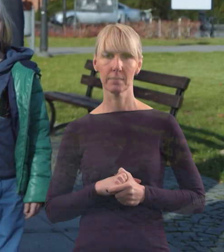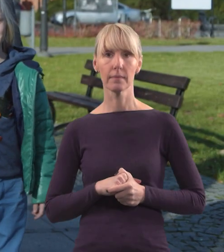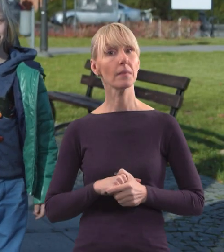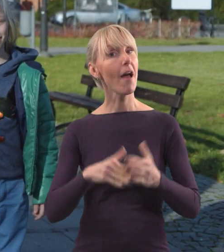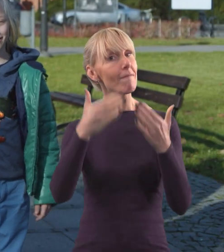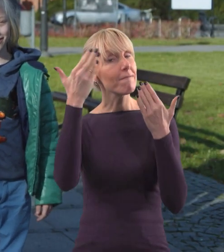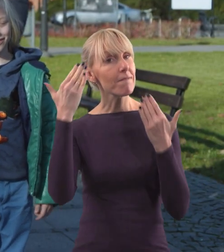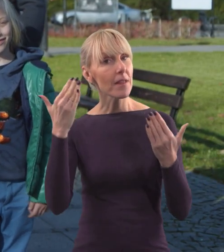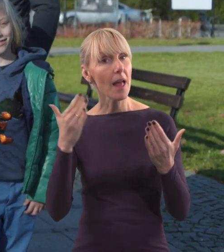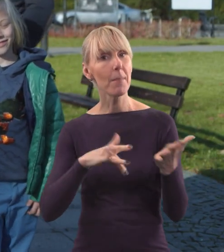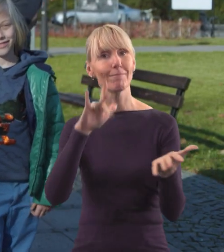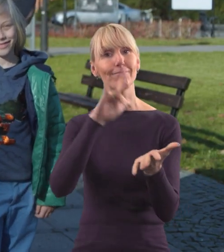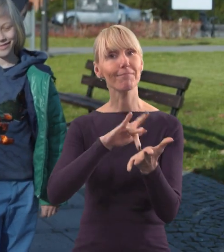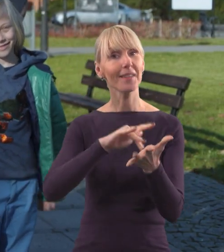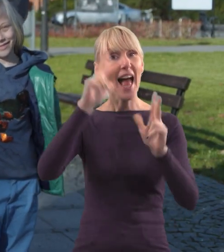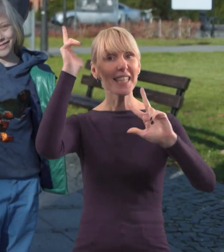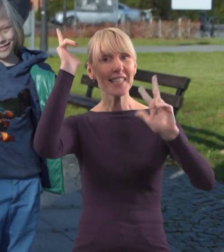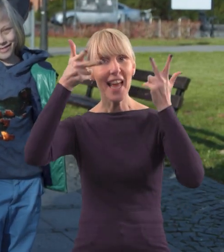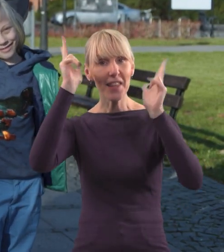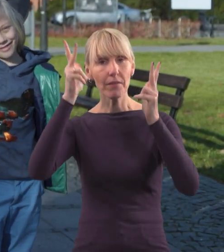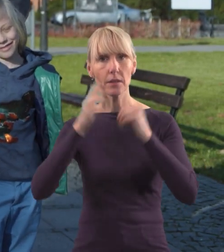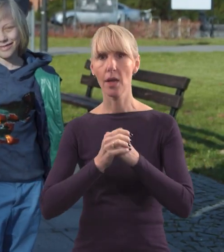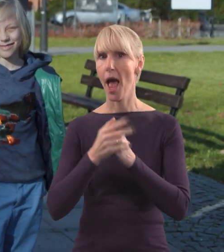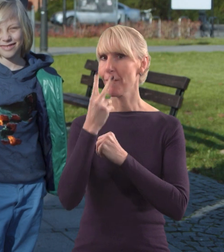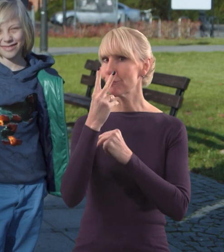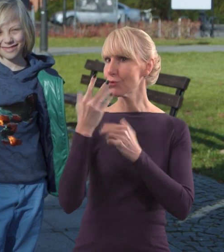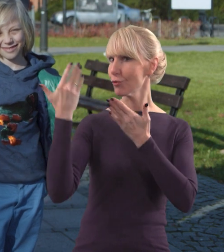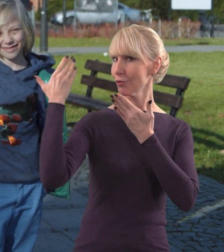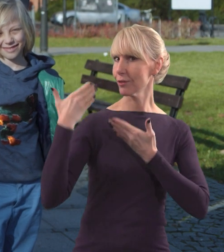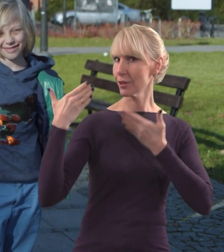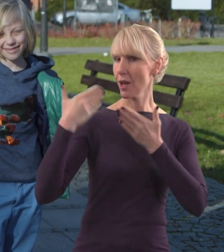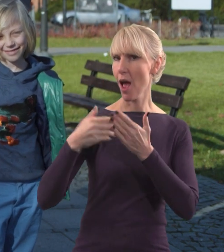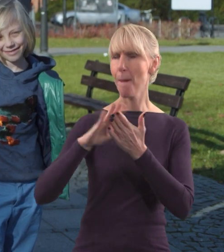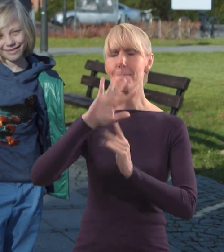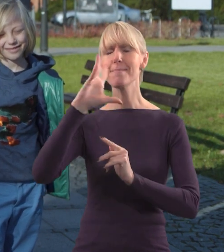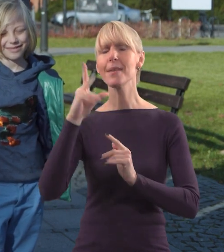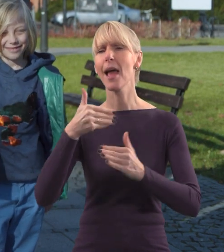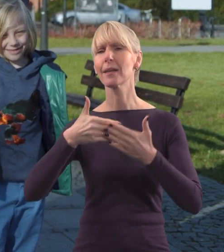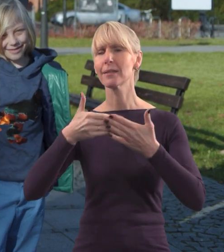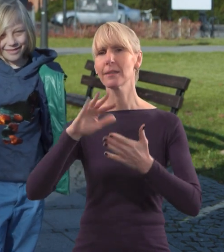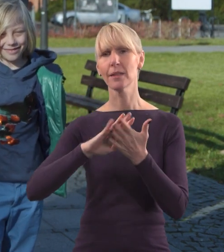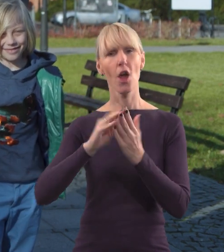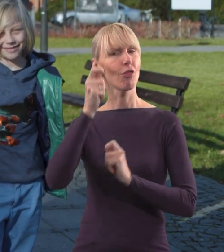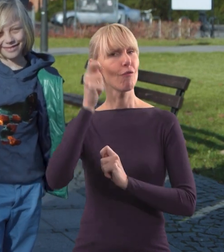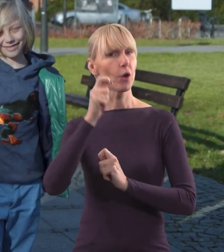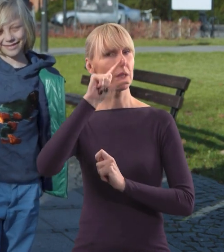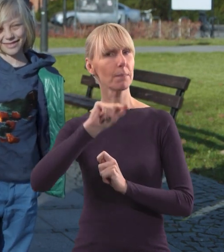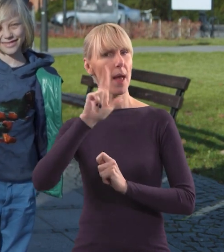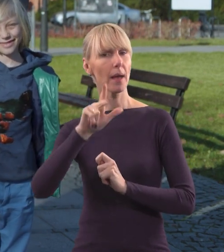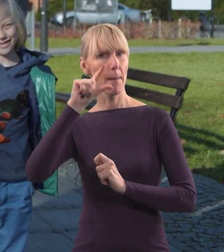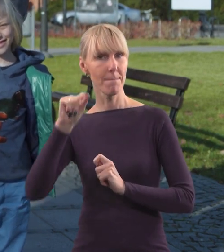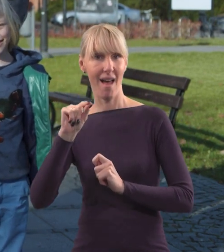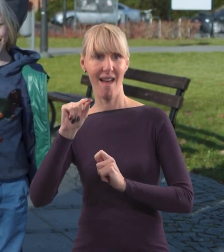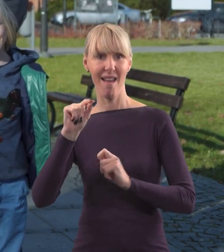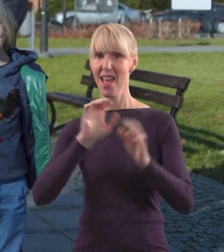Witamy Was w Skierniewicach. Jak widzicie, za nami znajduje się przepiękny, zrewitalizowany dworzec PKP. Rewitalizacja nie